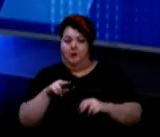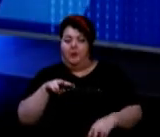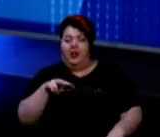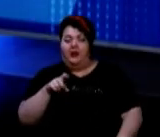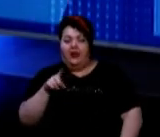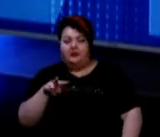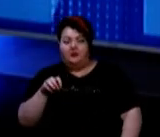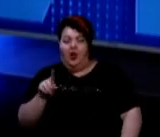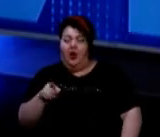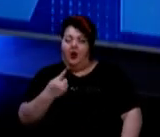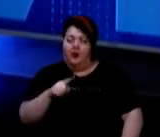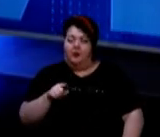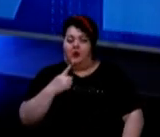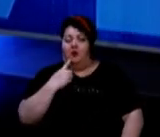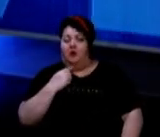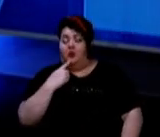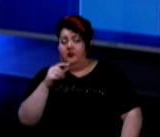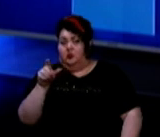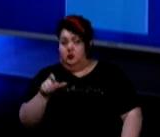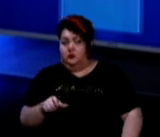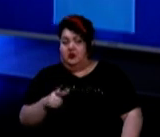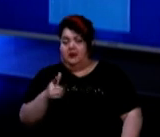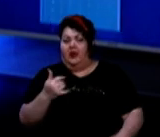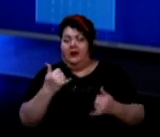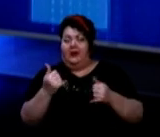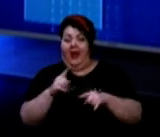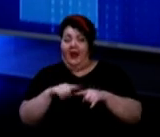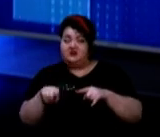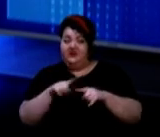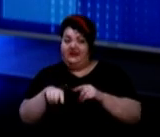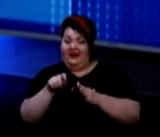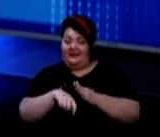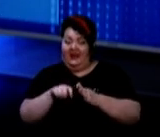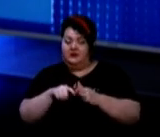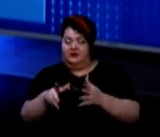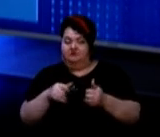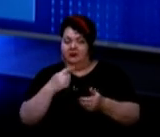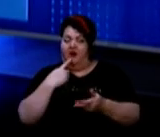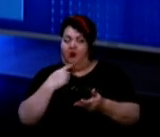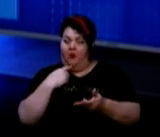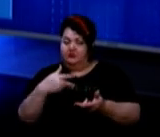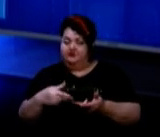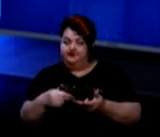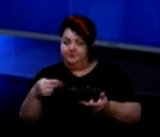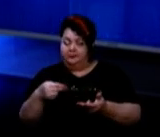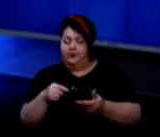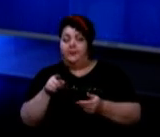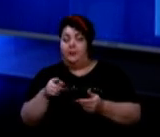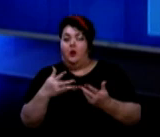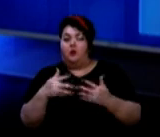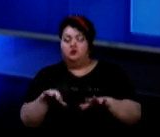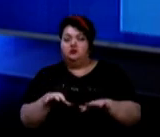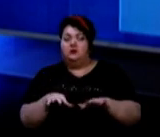або сироватка крові людини, де, наприклад, для швидких тестів використовується кров. От, то тут вже